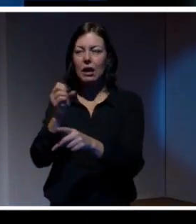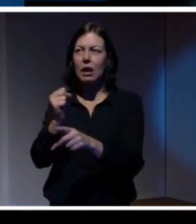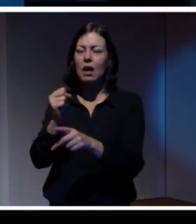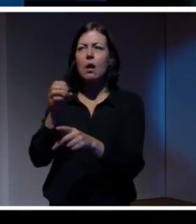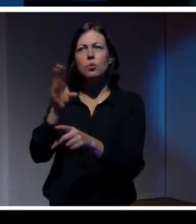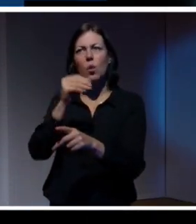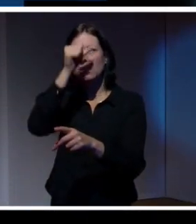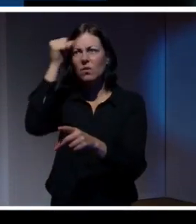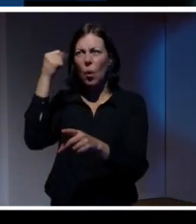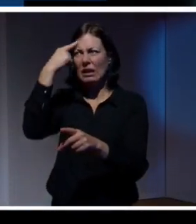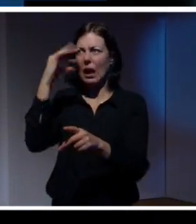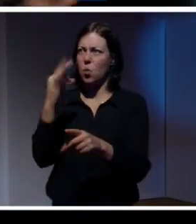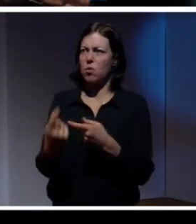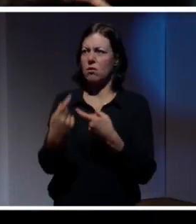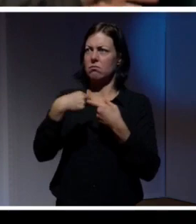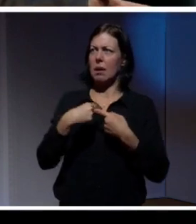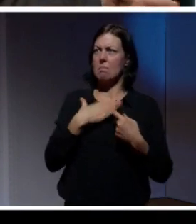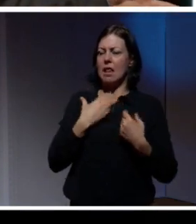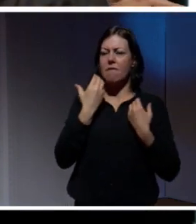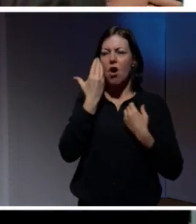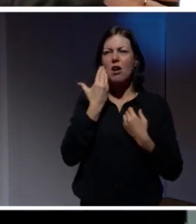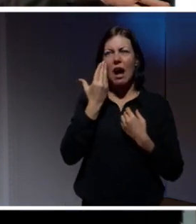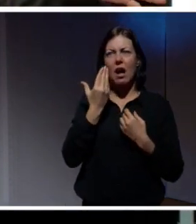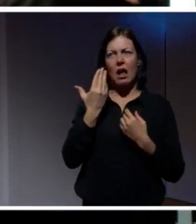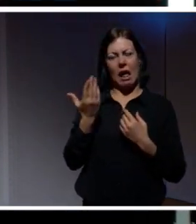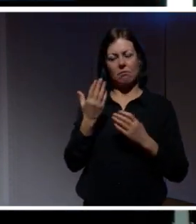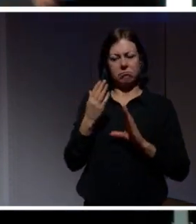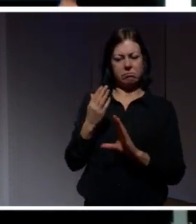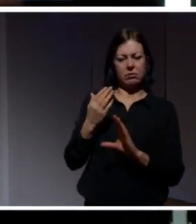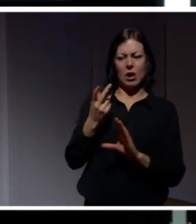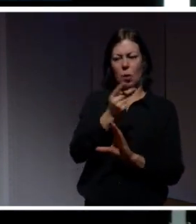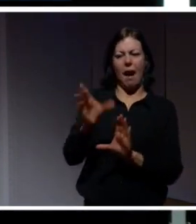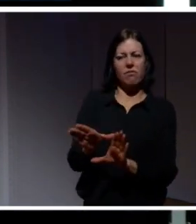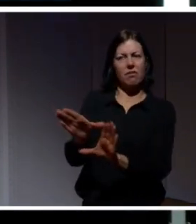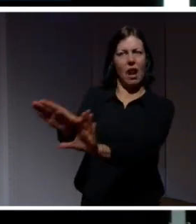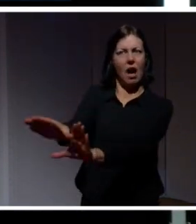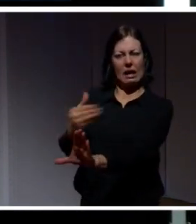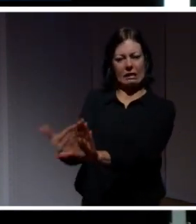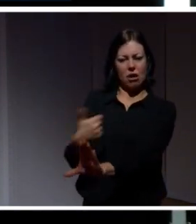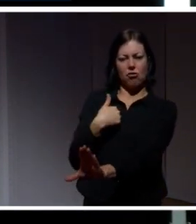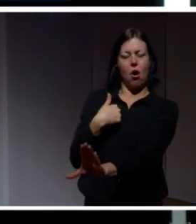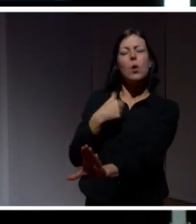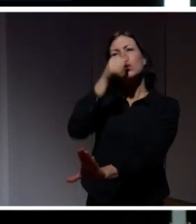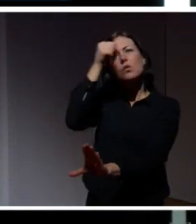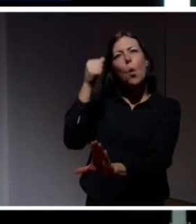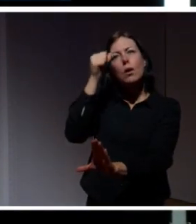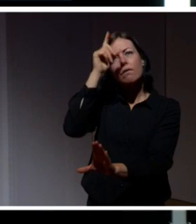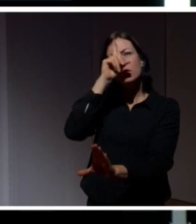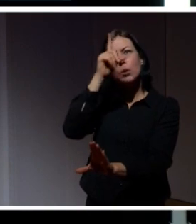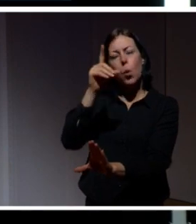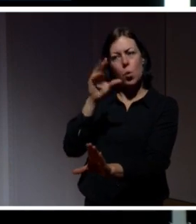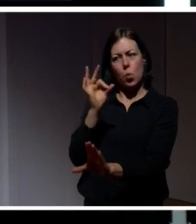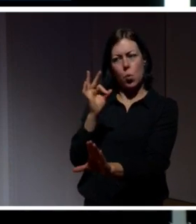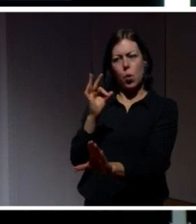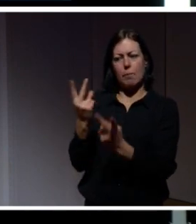Integritet blir på något vis undantaget. Det är de andra på något vis, och det är svårt att förstå vad betyder det här för oss. Så